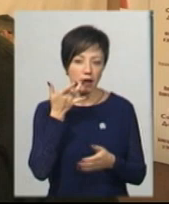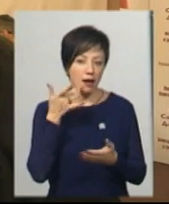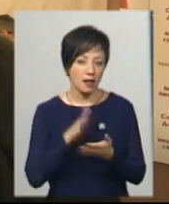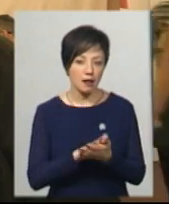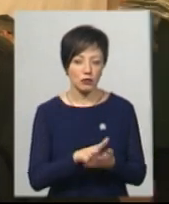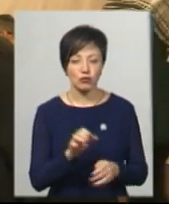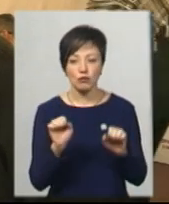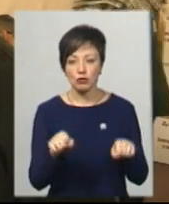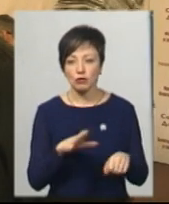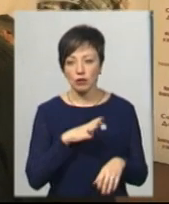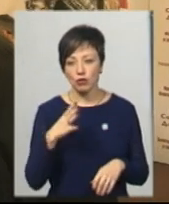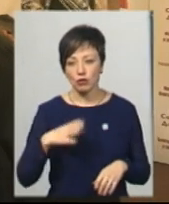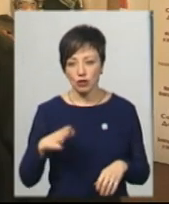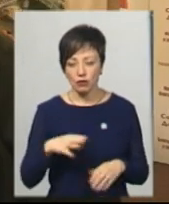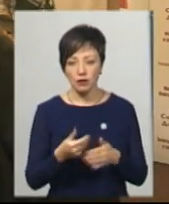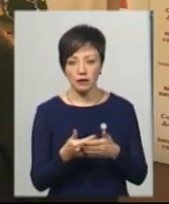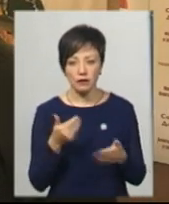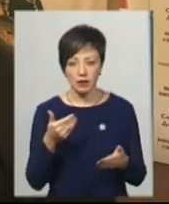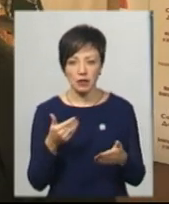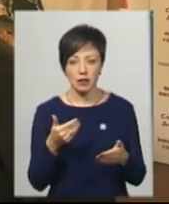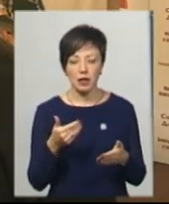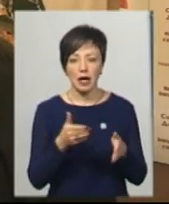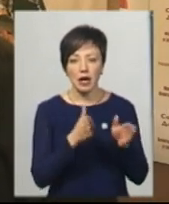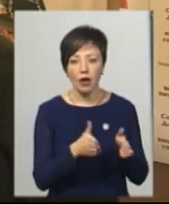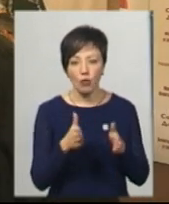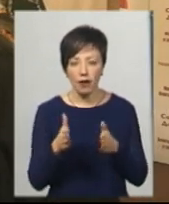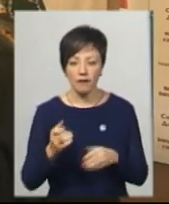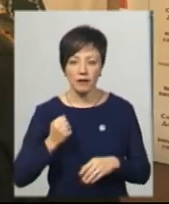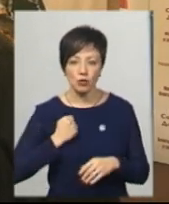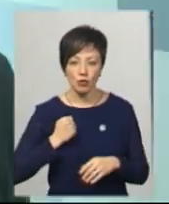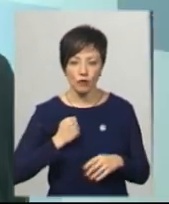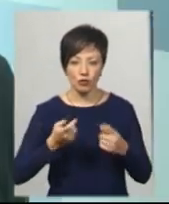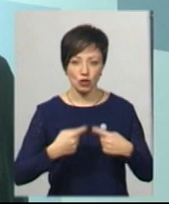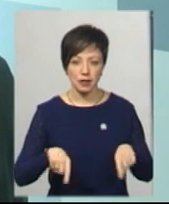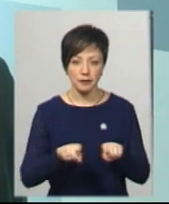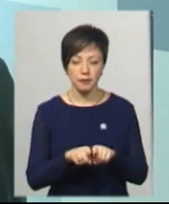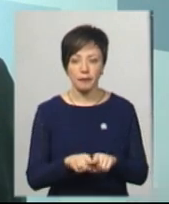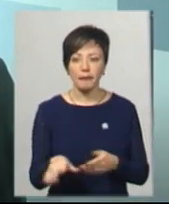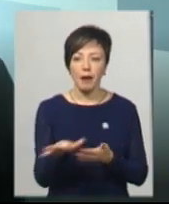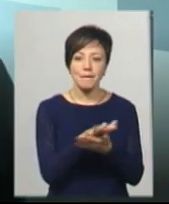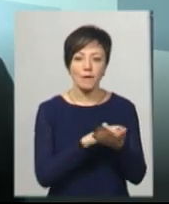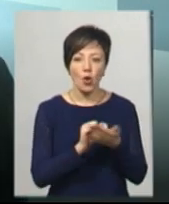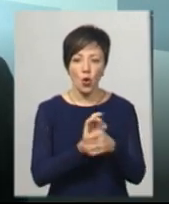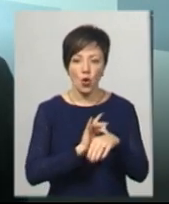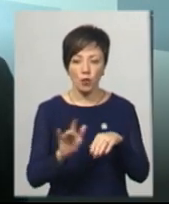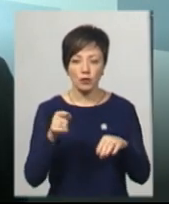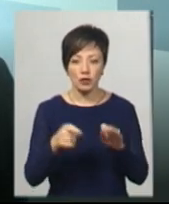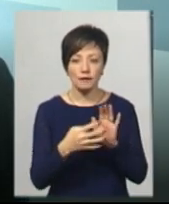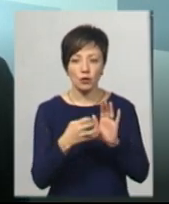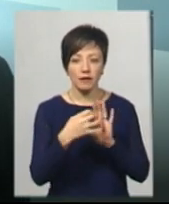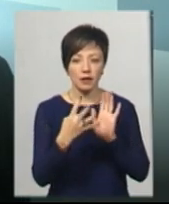що можна було очікувати від регулярної військової частини. Погром 1919 року